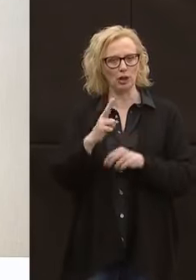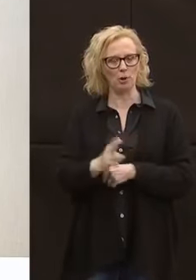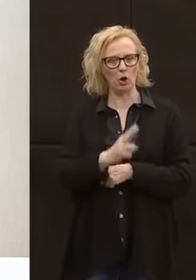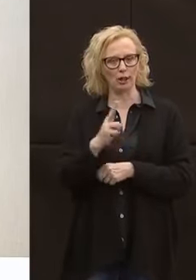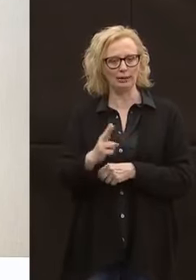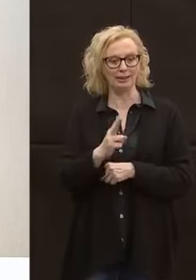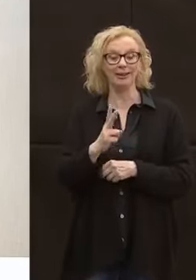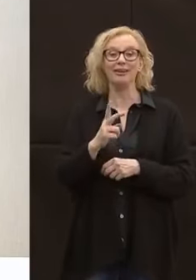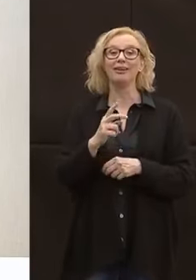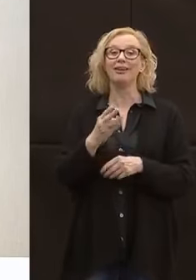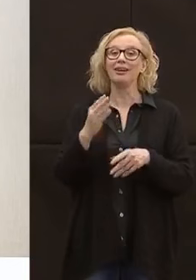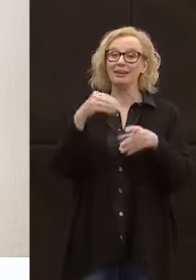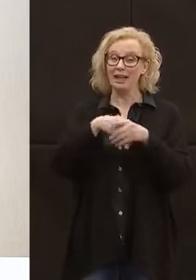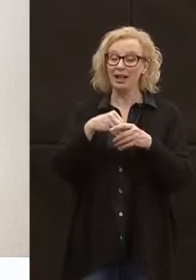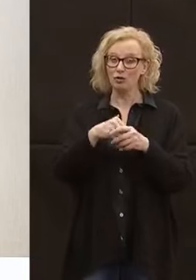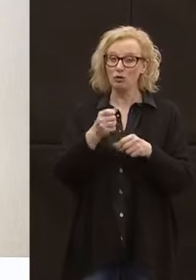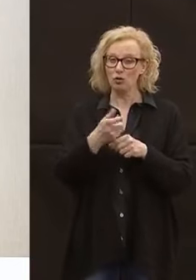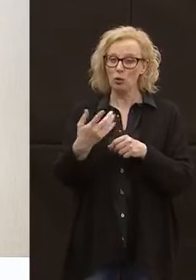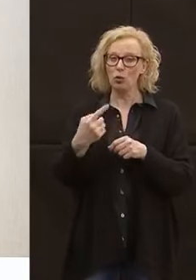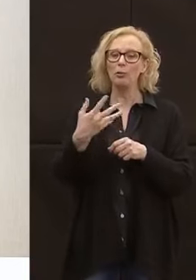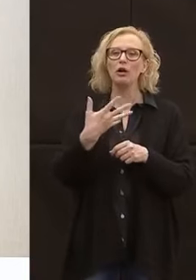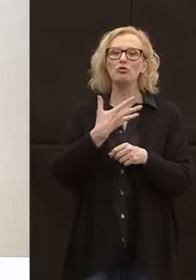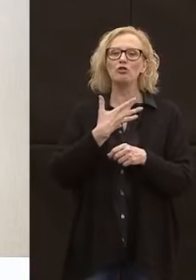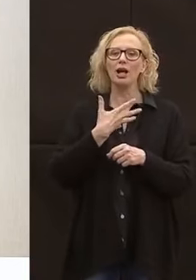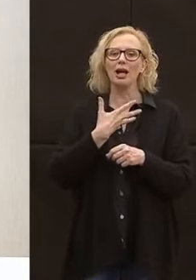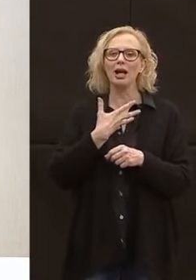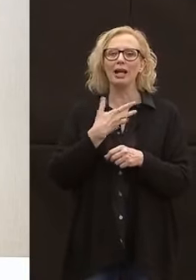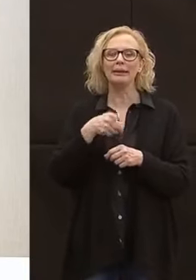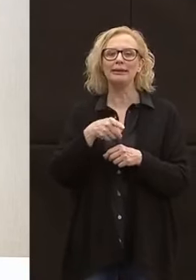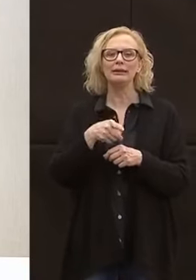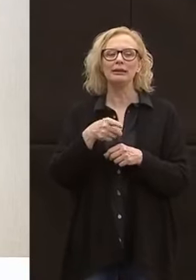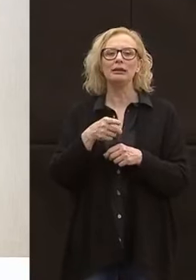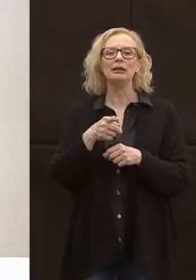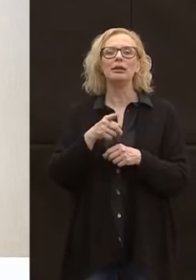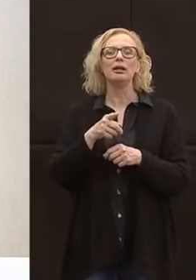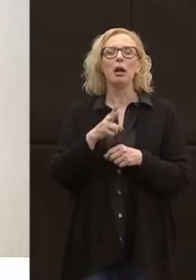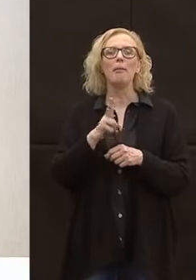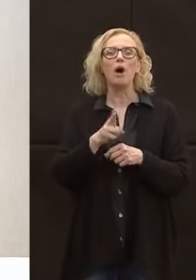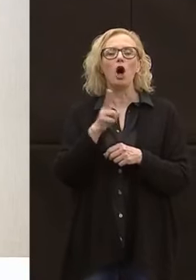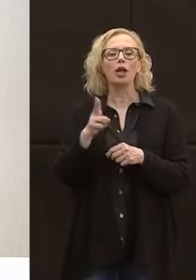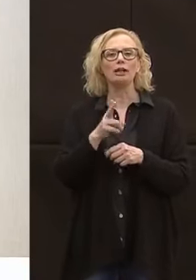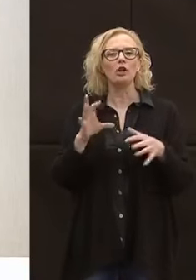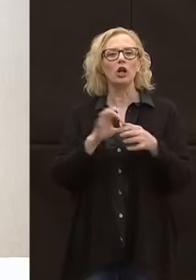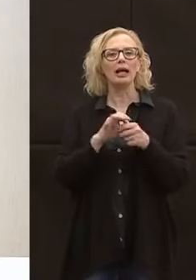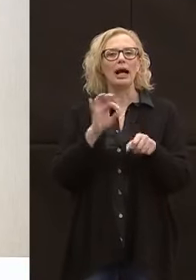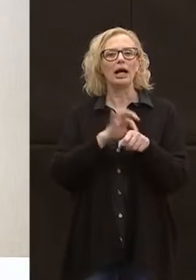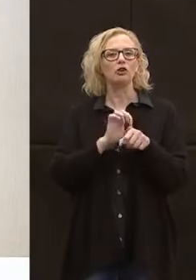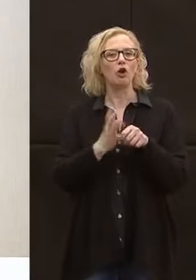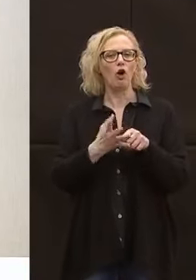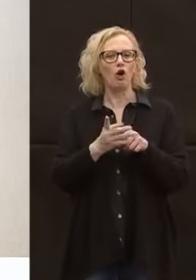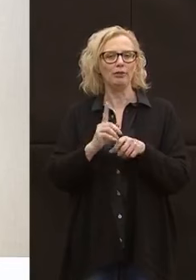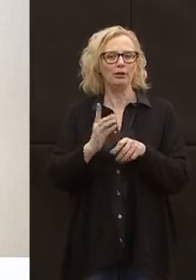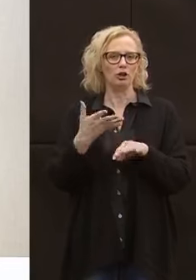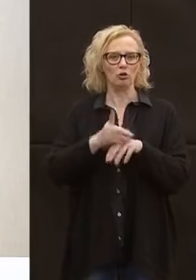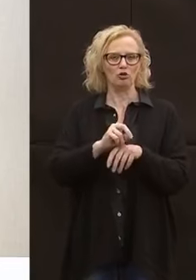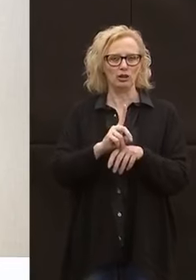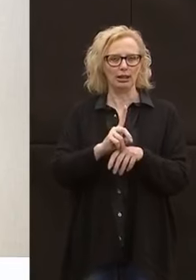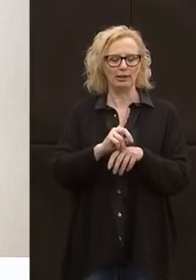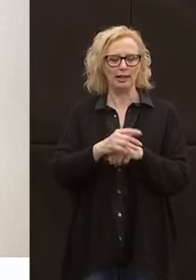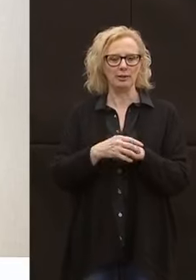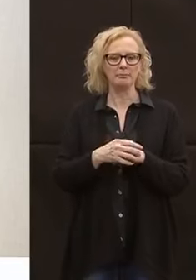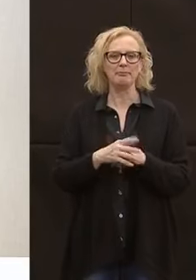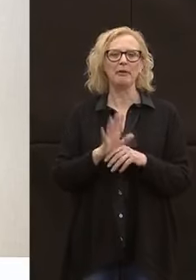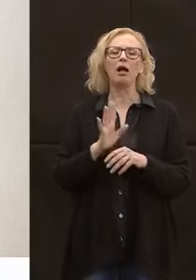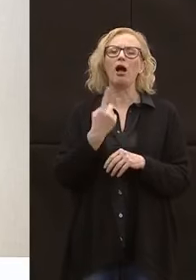'interno di questo numero evidentemente ci sono dei decessi che nulla hanno a che fare con la patologia Covid. Poi c'è un dato certo